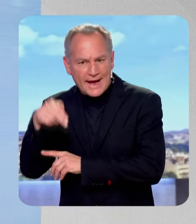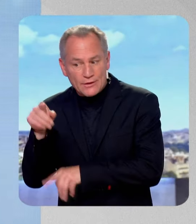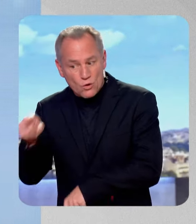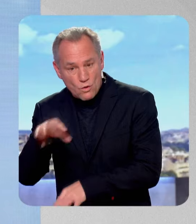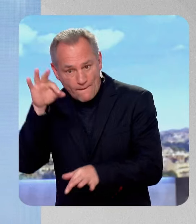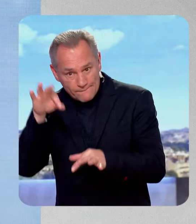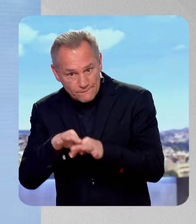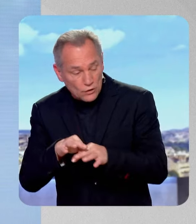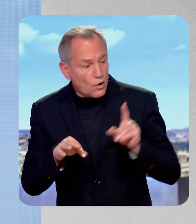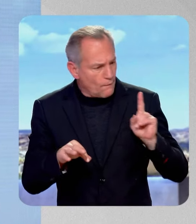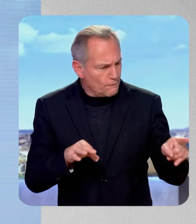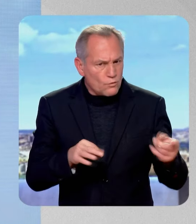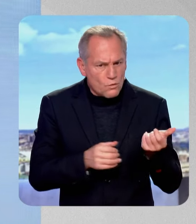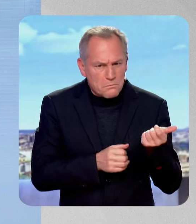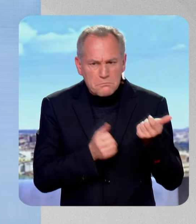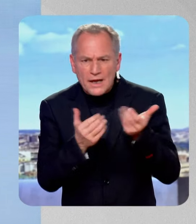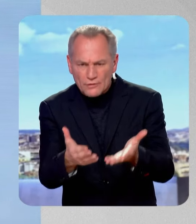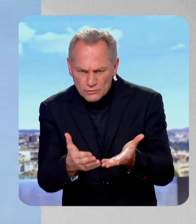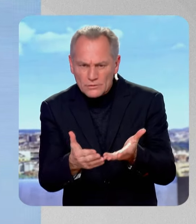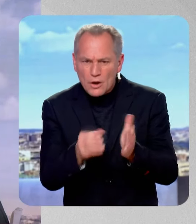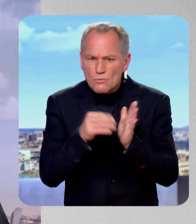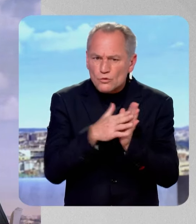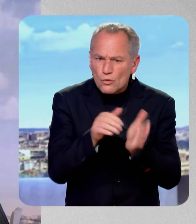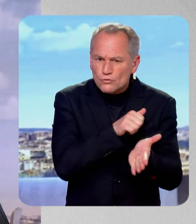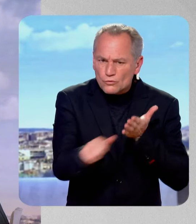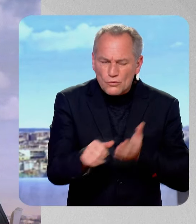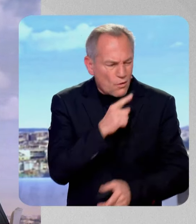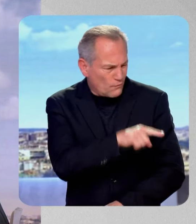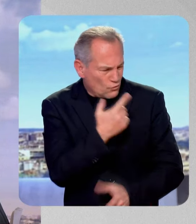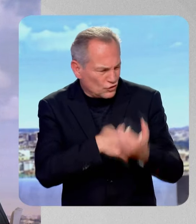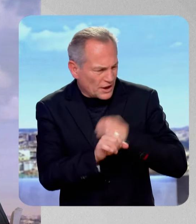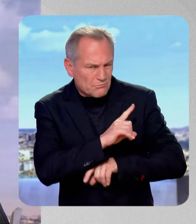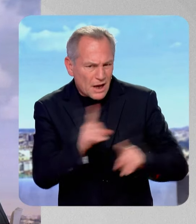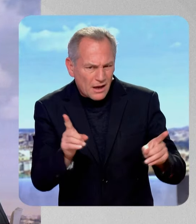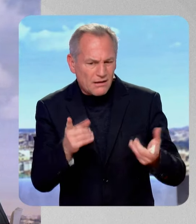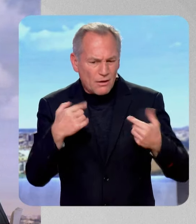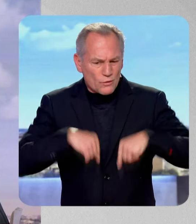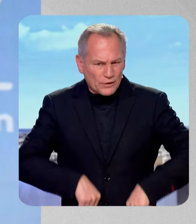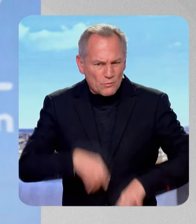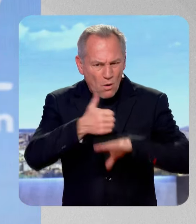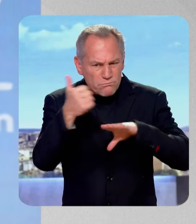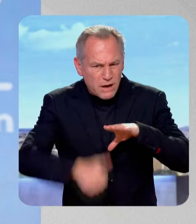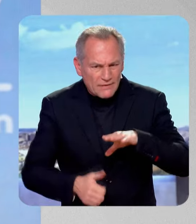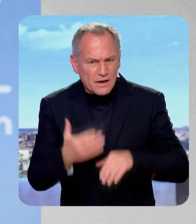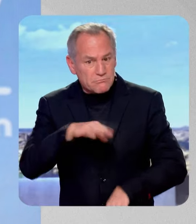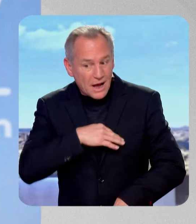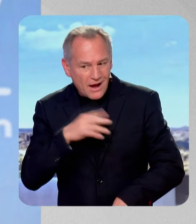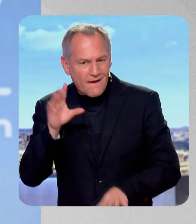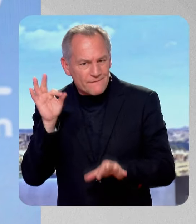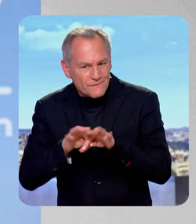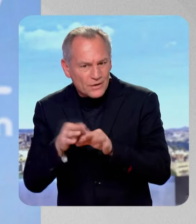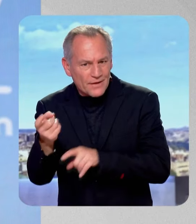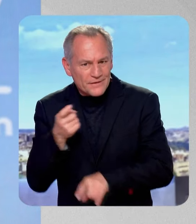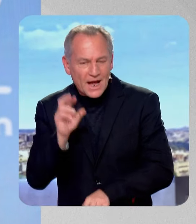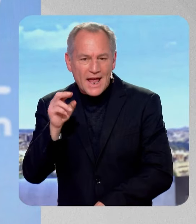motion de censure que vous avez l'intention de présenter à gauche. Ça ne vous gênerait pas de faire tomber le gouvernement grâce aux voix du RN ? – Alors, vous prenez les choses un petit peu à l'envers.